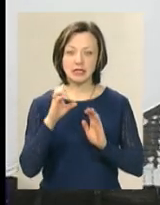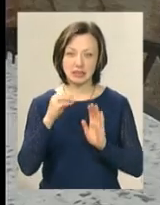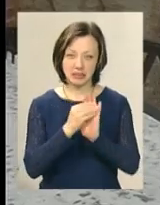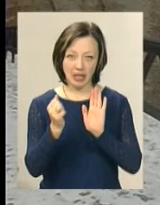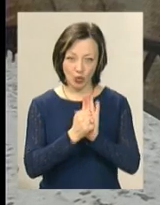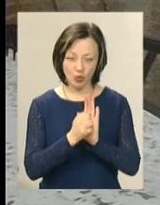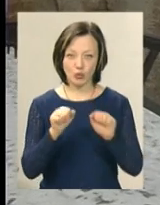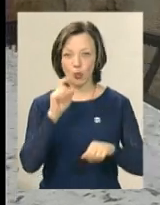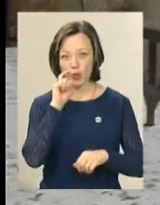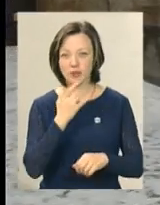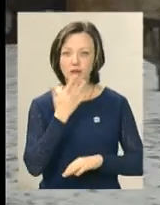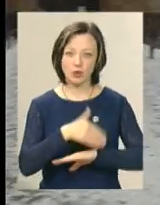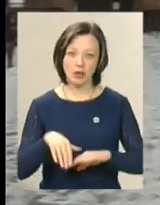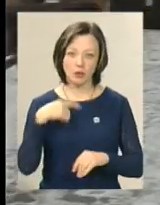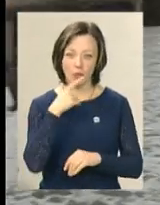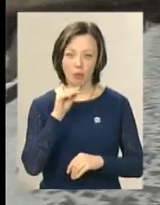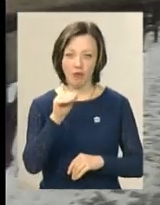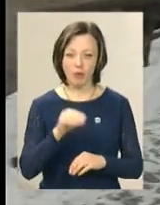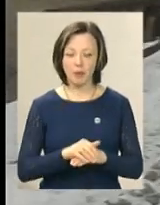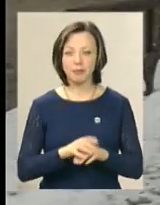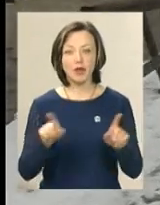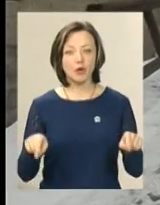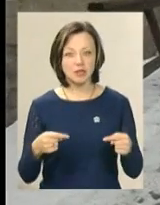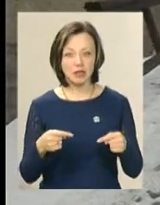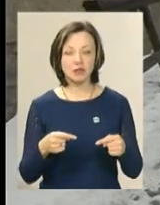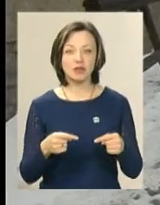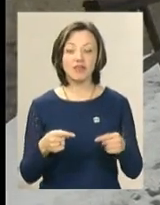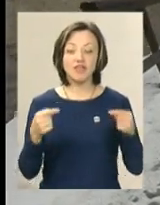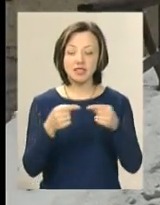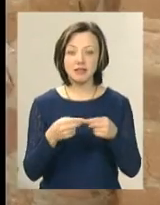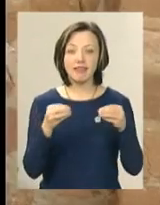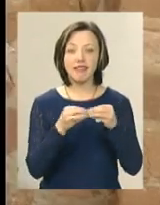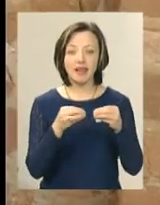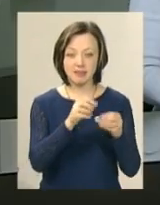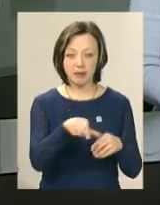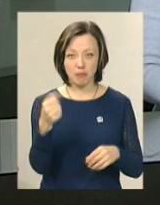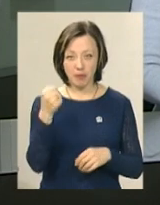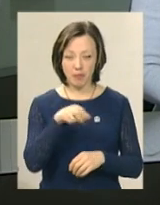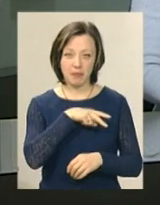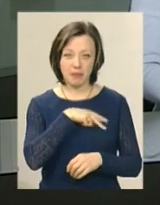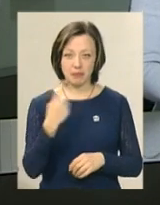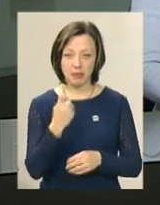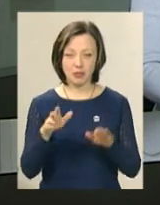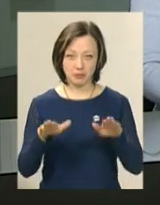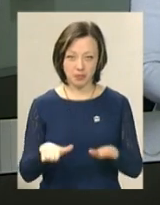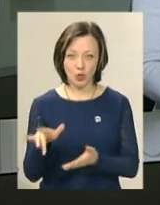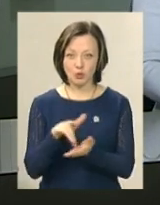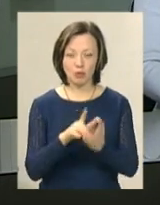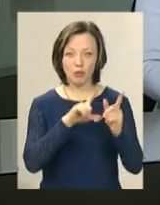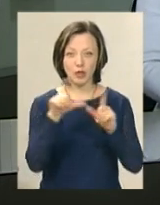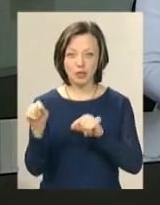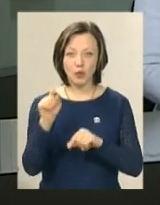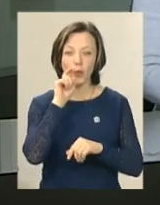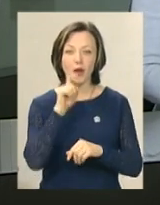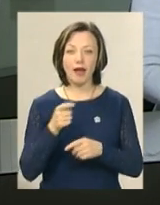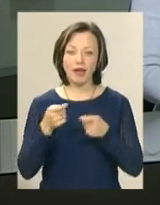українською або іноземною мовами. Організатори визначать десятеро переможців, приз за перше місце – туристична поїздка